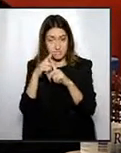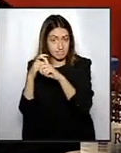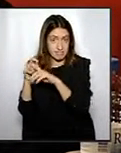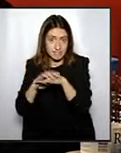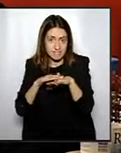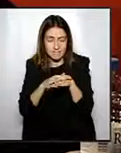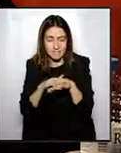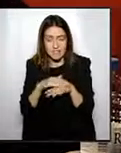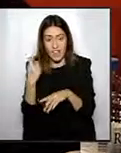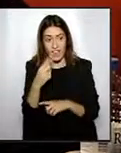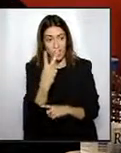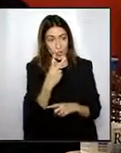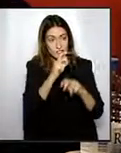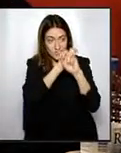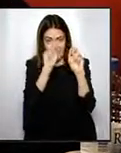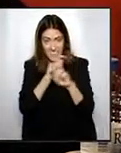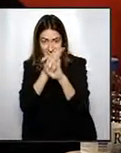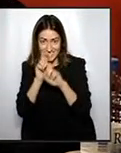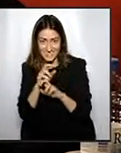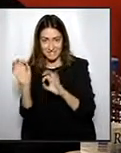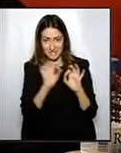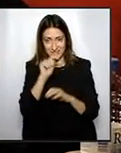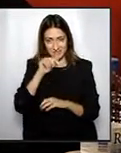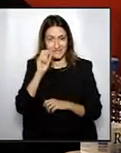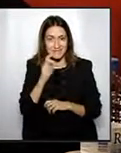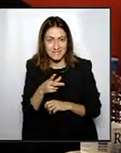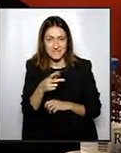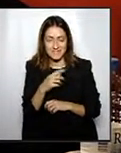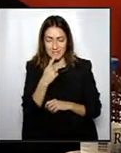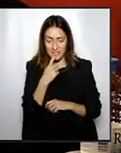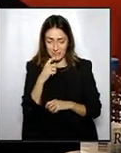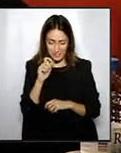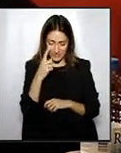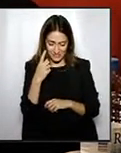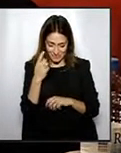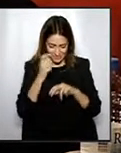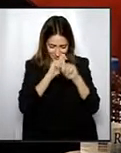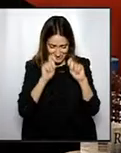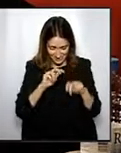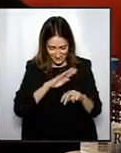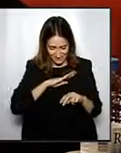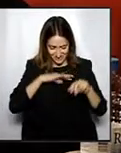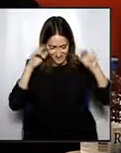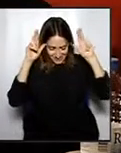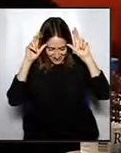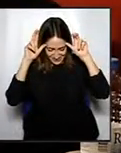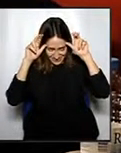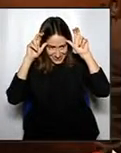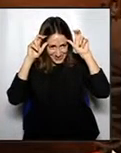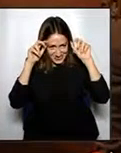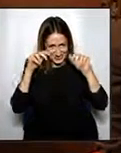aquestes dues fires que almenys ens ha arribat que es volien fer a ciutat de Vic una la fira dels cavalls i l'altra la fira eròtica